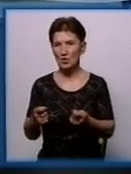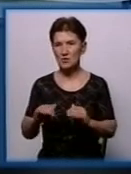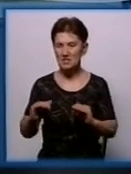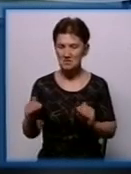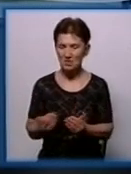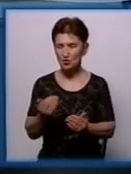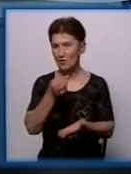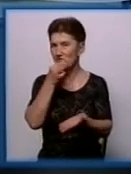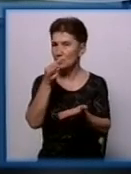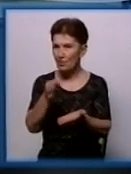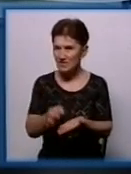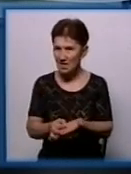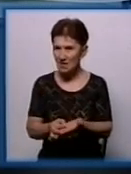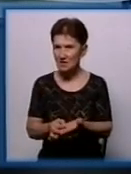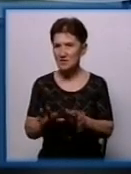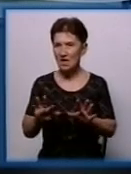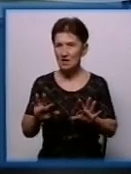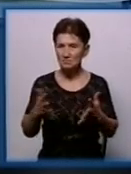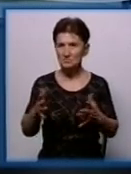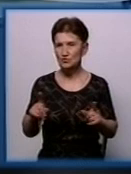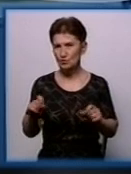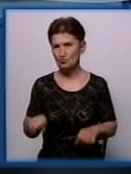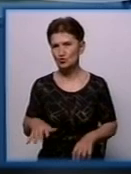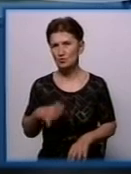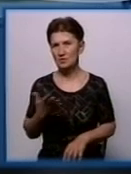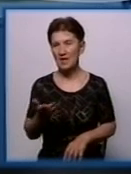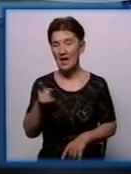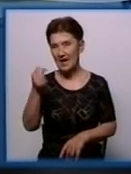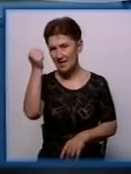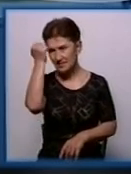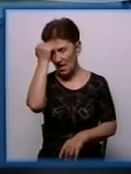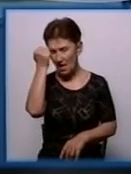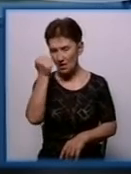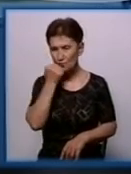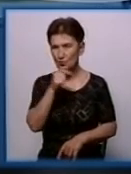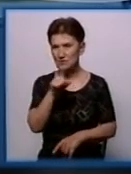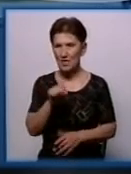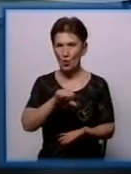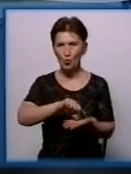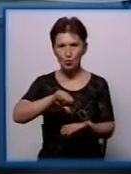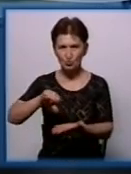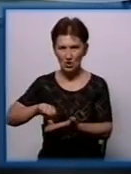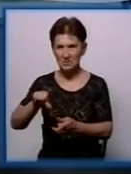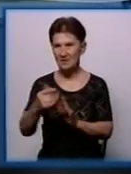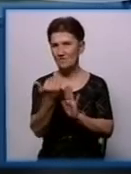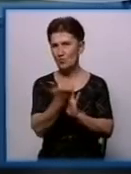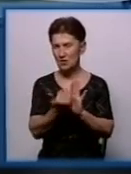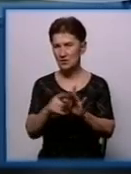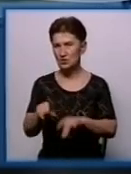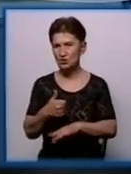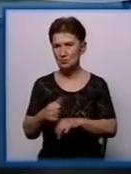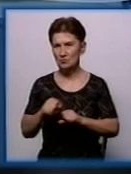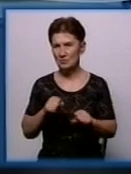їхню перед тими випадками, які можуть статися. Я вам дякую за участь в програмі. Сьогодні в темі дня ми з Віталієм Мірніком, начальником управління